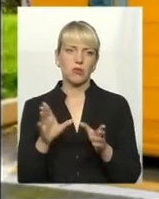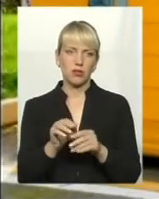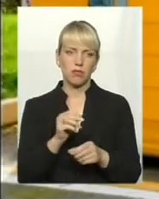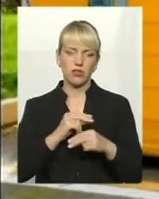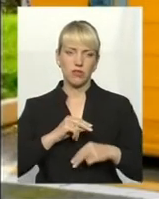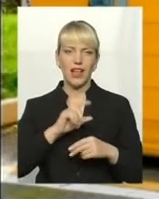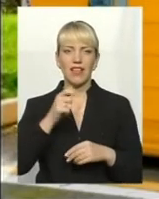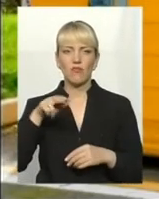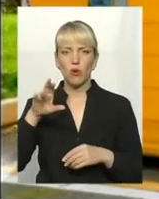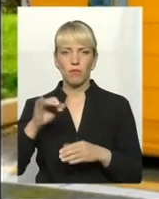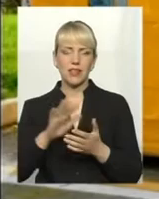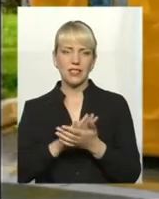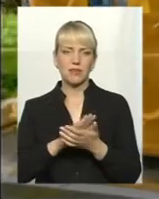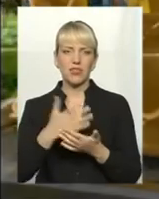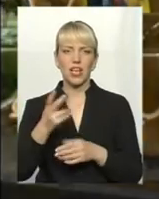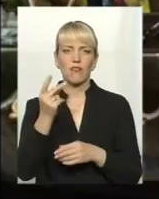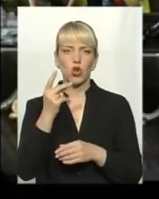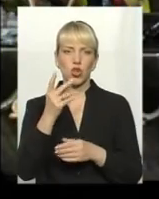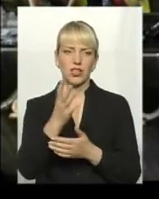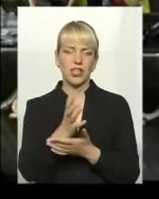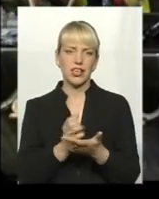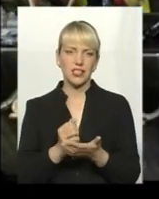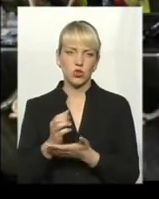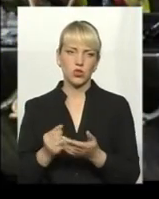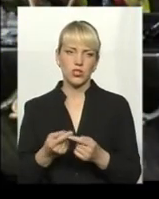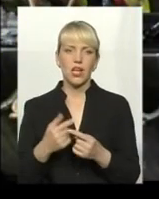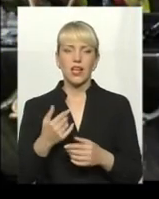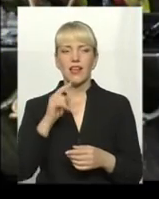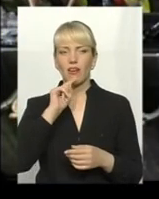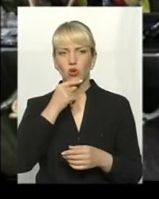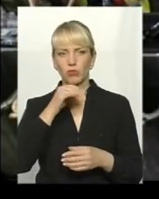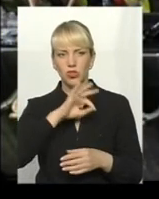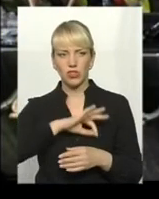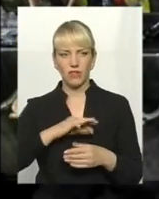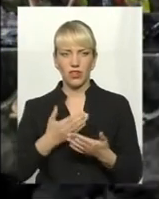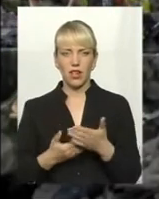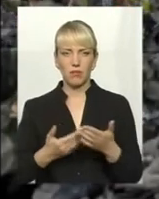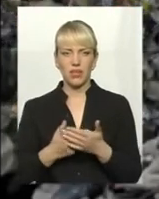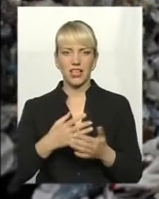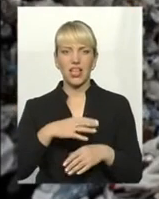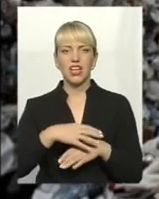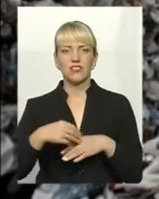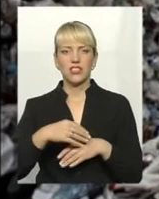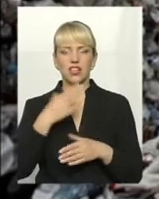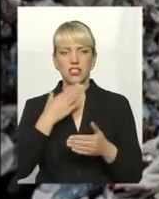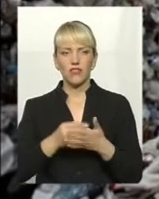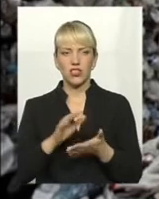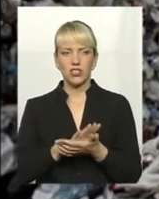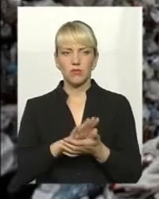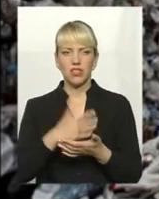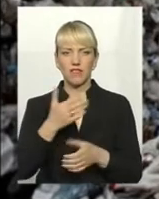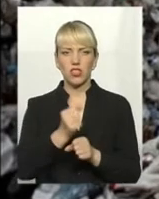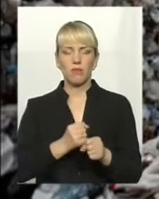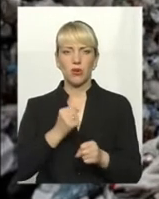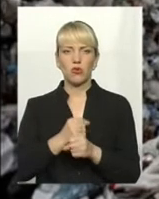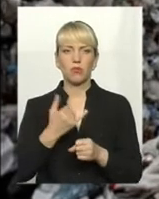так прагнемо, сміття вже давно є вторинним ресурсом. До того ж економічно вигідним. Наприклад, Швейцарія своє сміття вже переробила